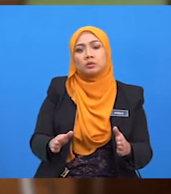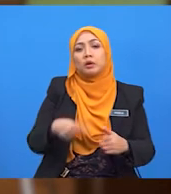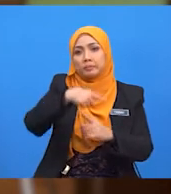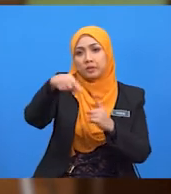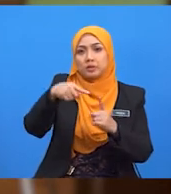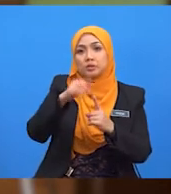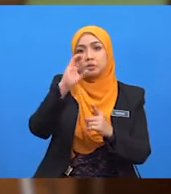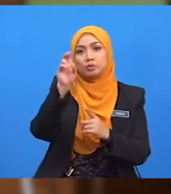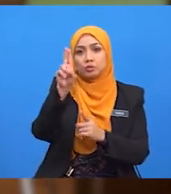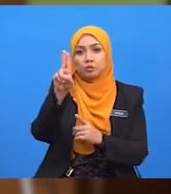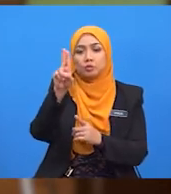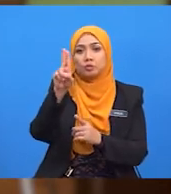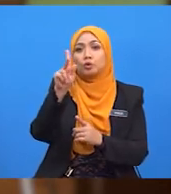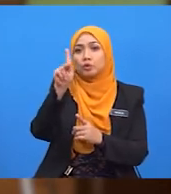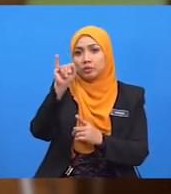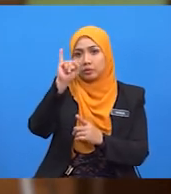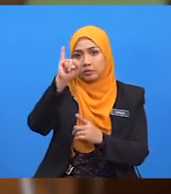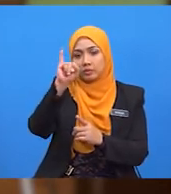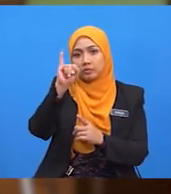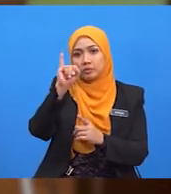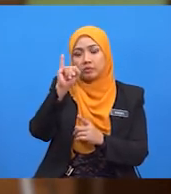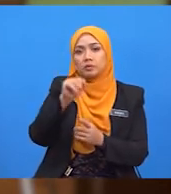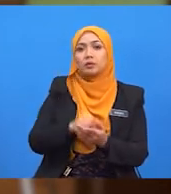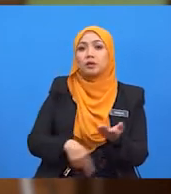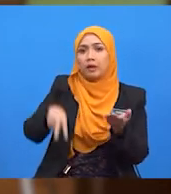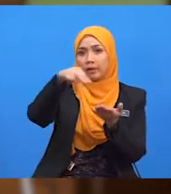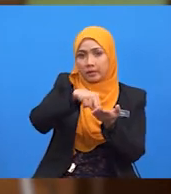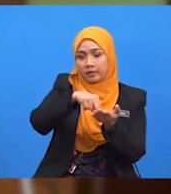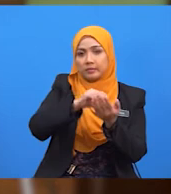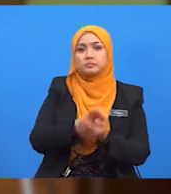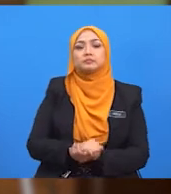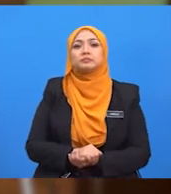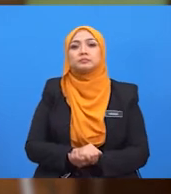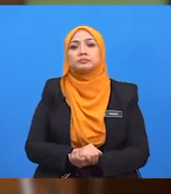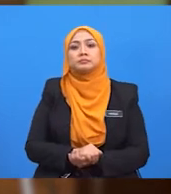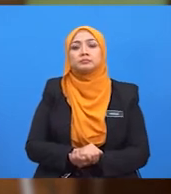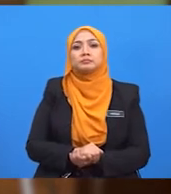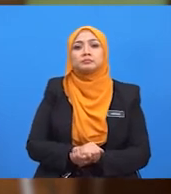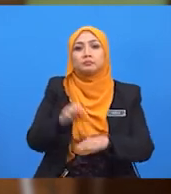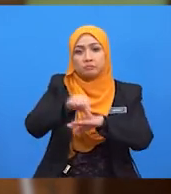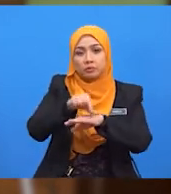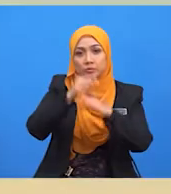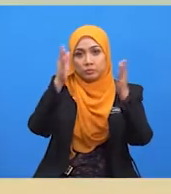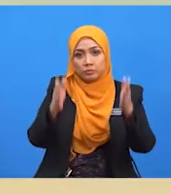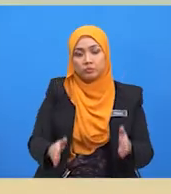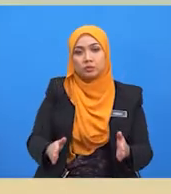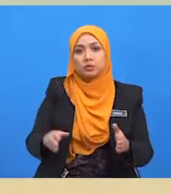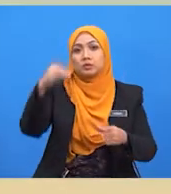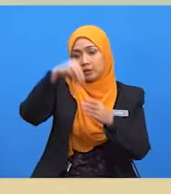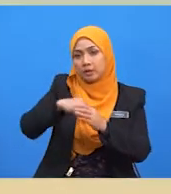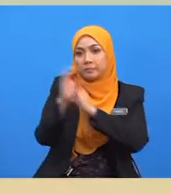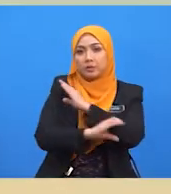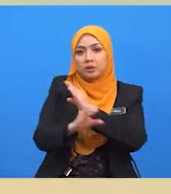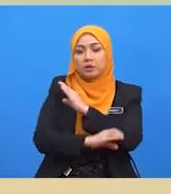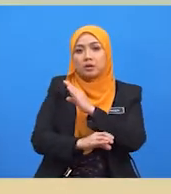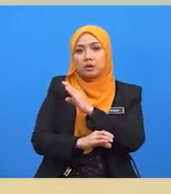dikenakan. Ini kerana pengguna tempatan terpaksa membeli kereta